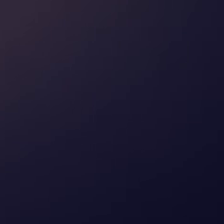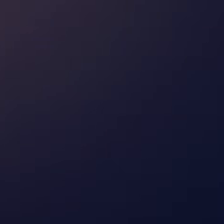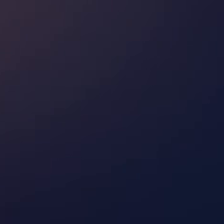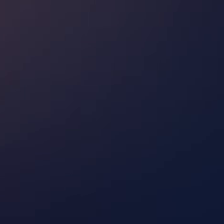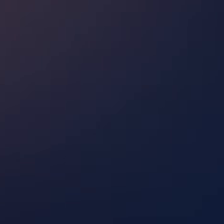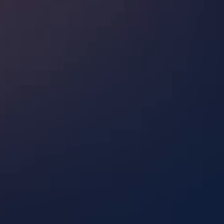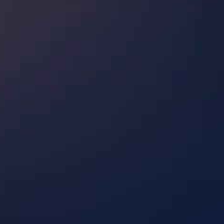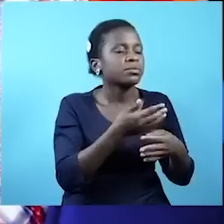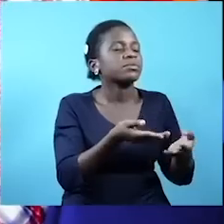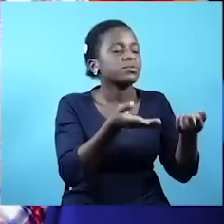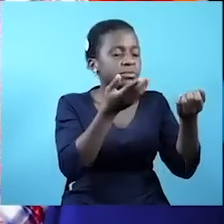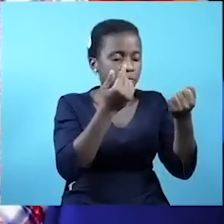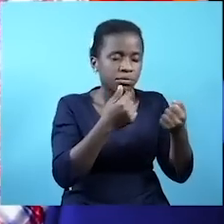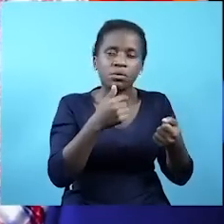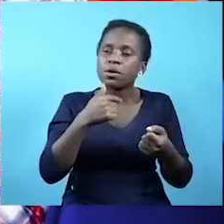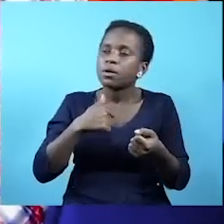Exclusive.